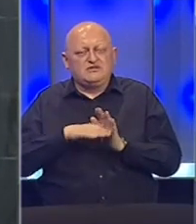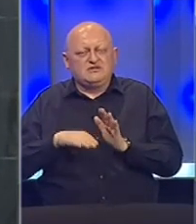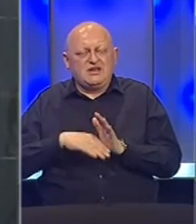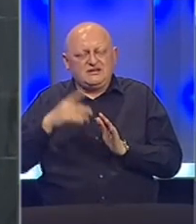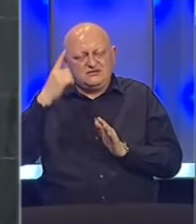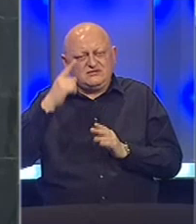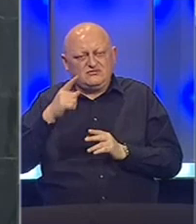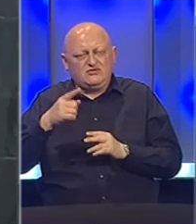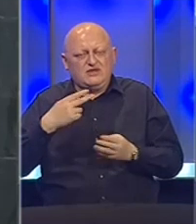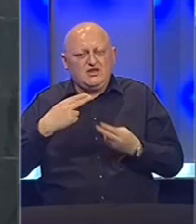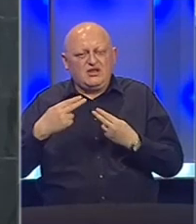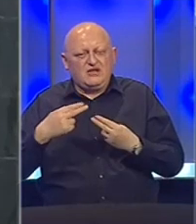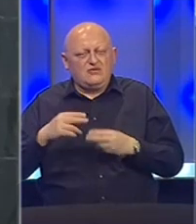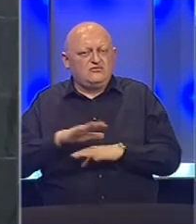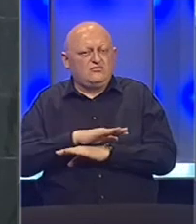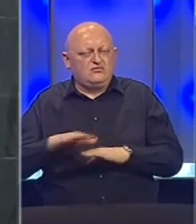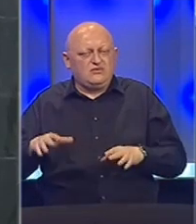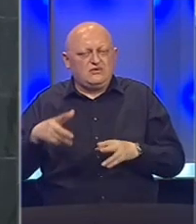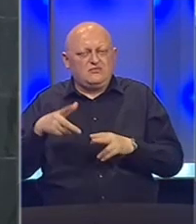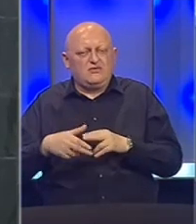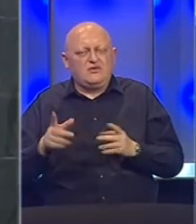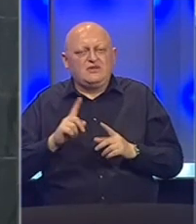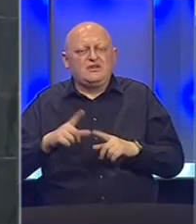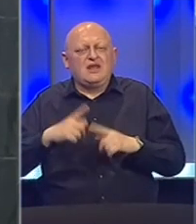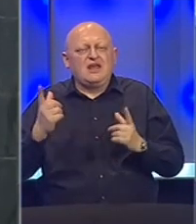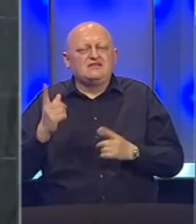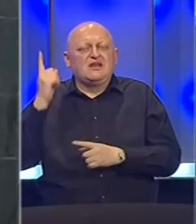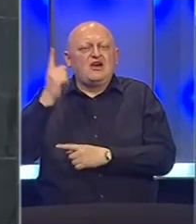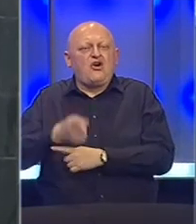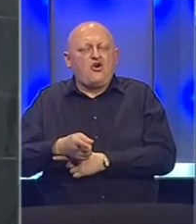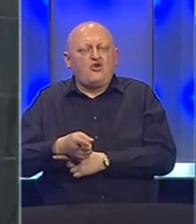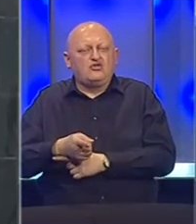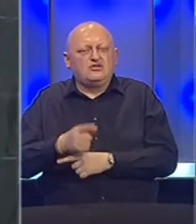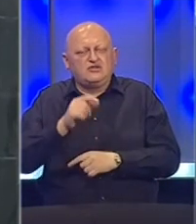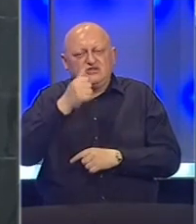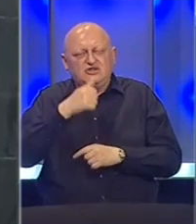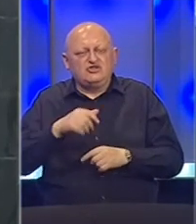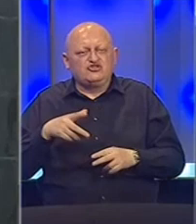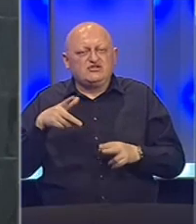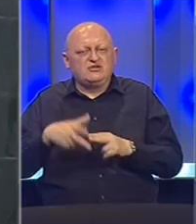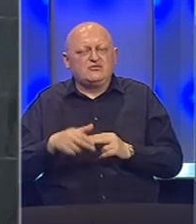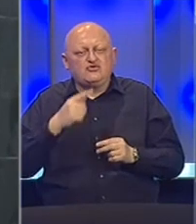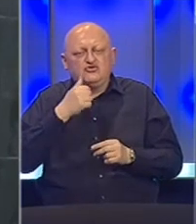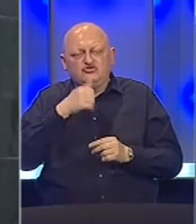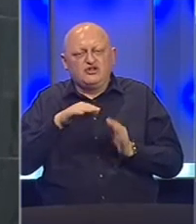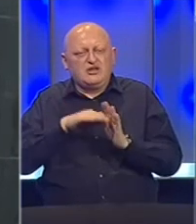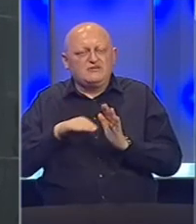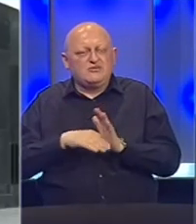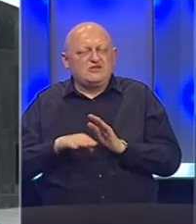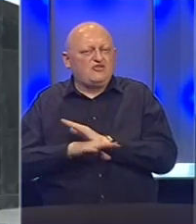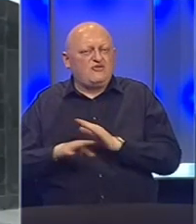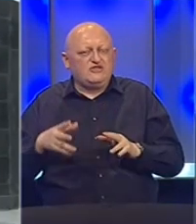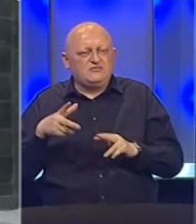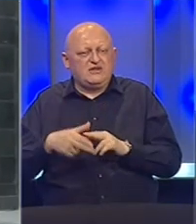smatra da je taj ugovor raskinut, pa bi nije jasna odluka da se nešto raskida što je po zakonu već raskinuto.